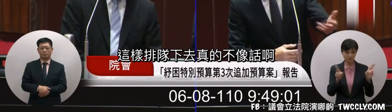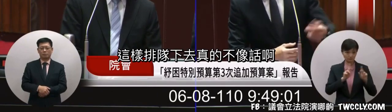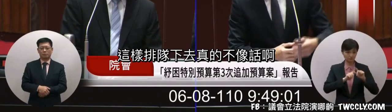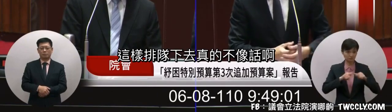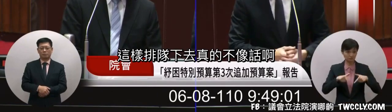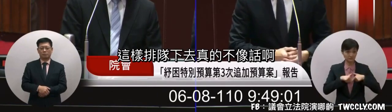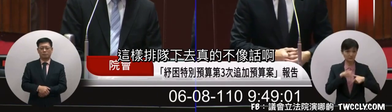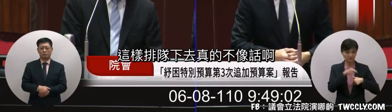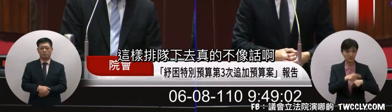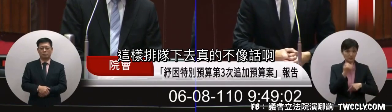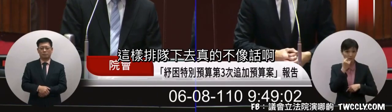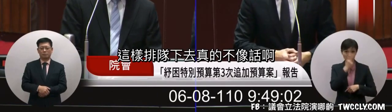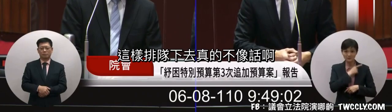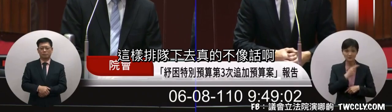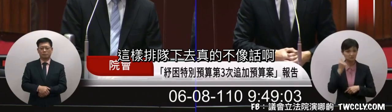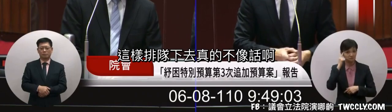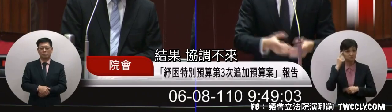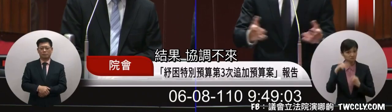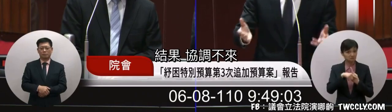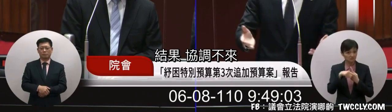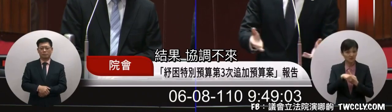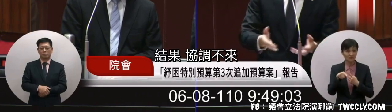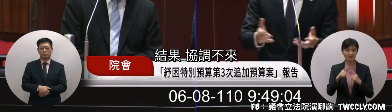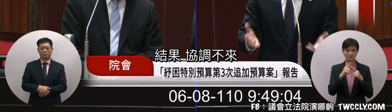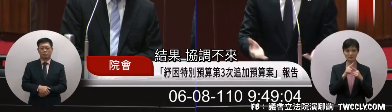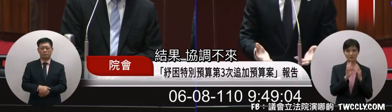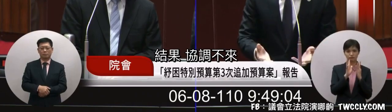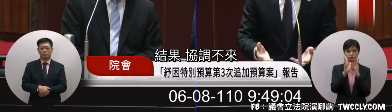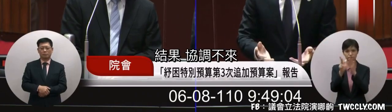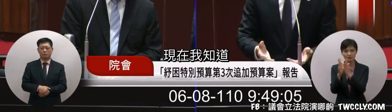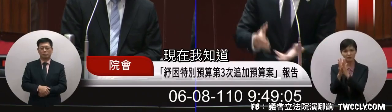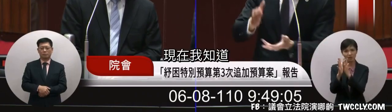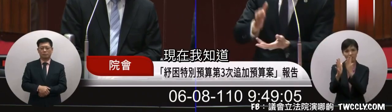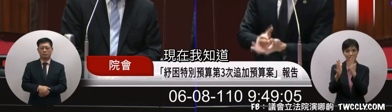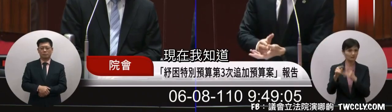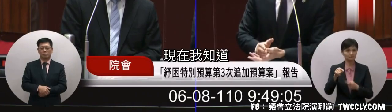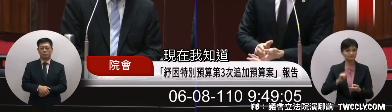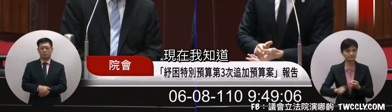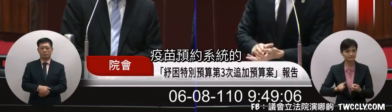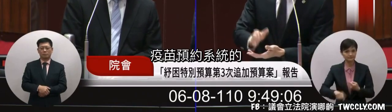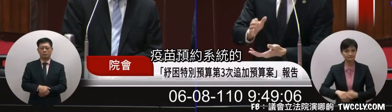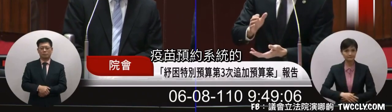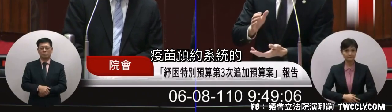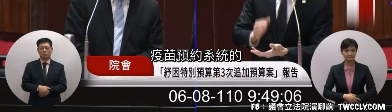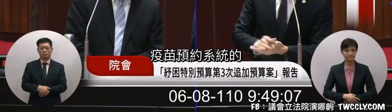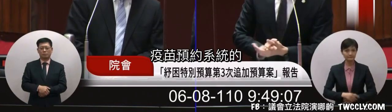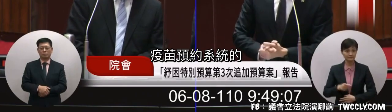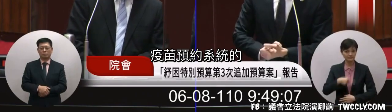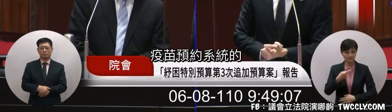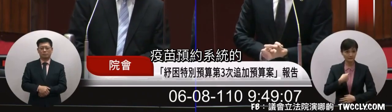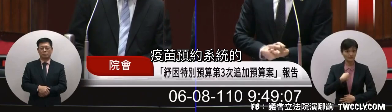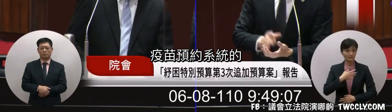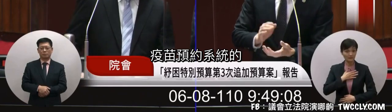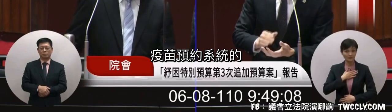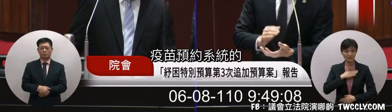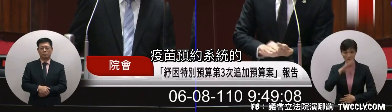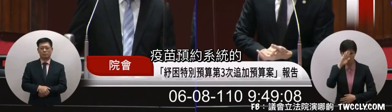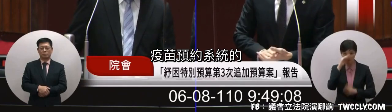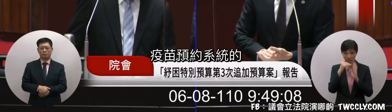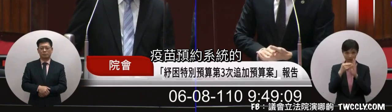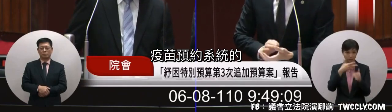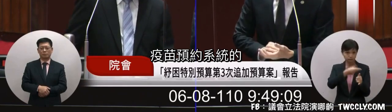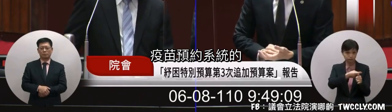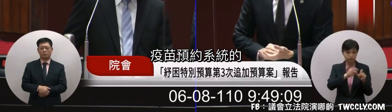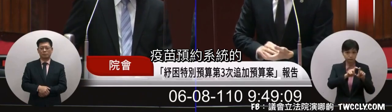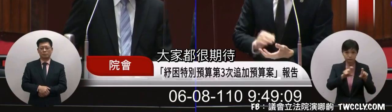大家這樣排隊這真的不是這樣的結果協調不來啊現在我知道說我們這個藝衆藝